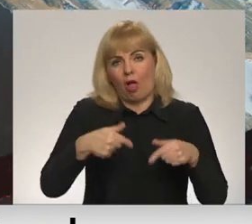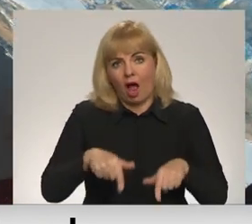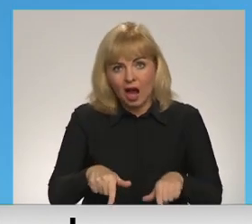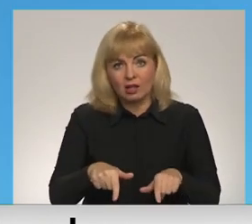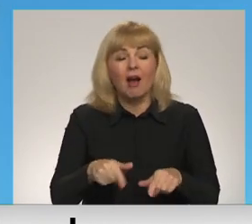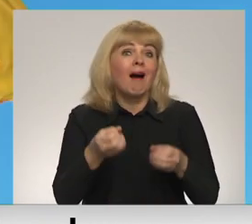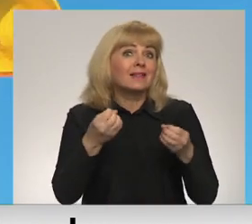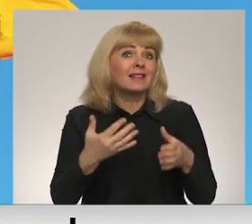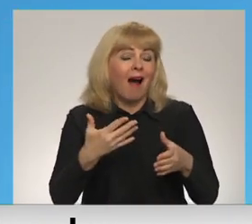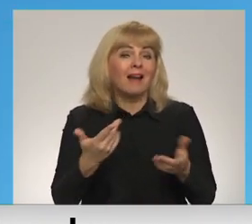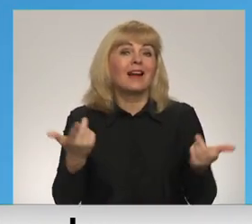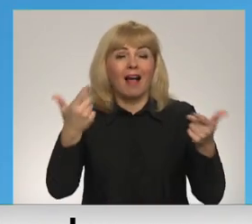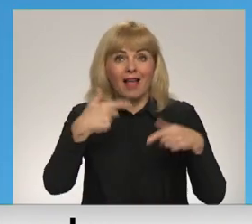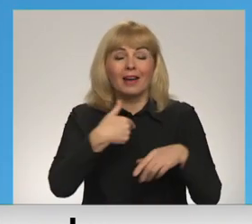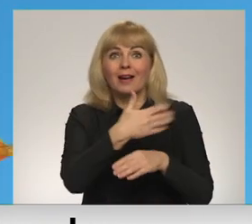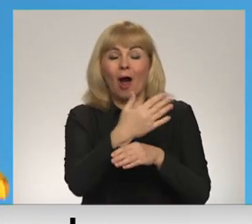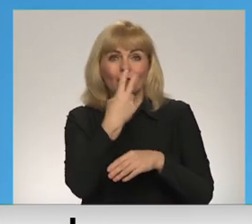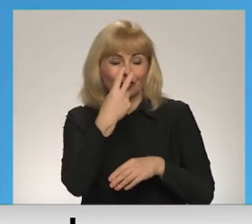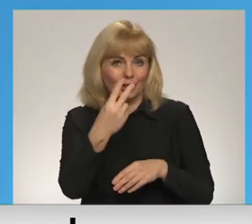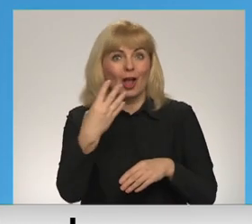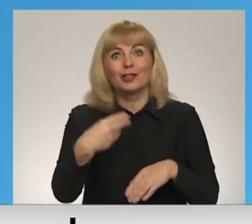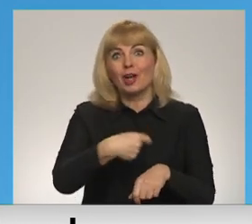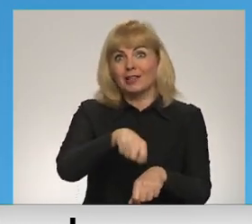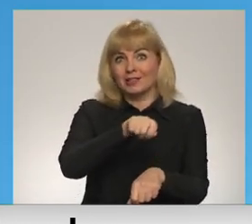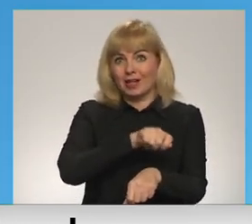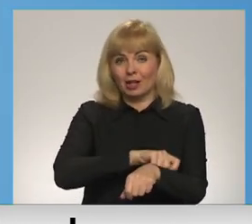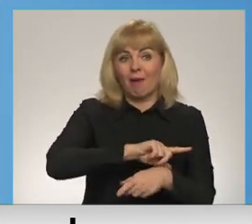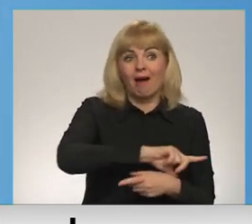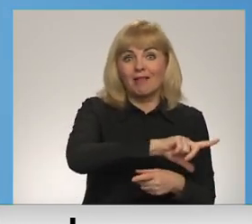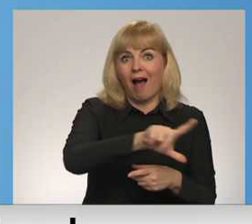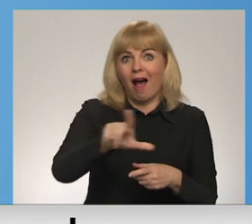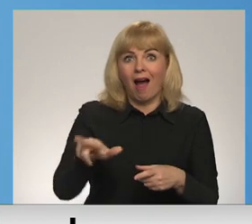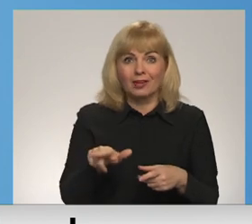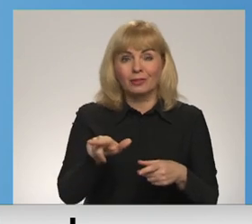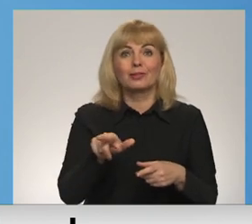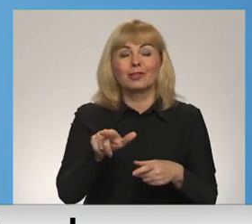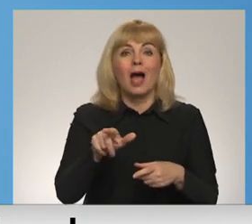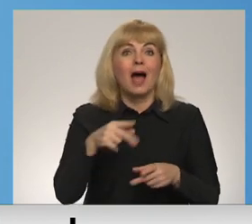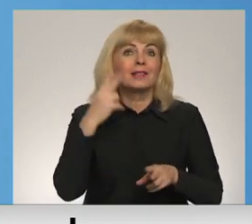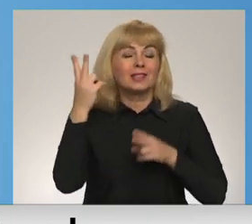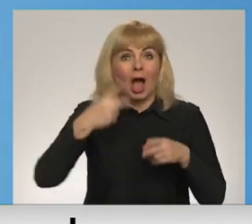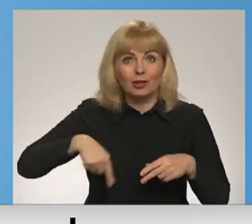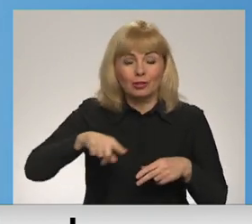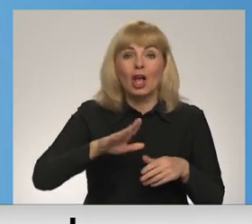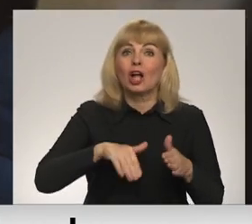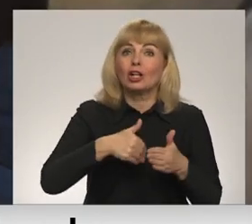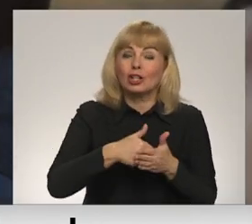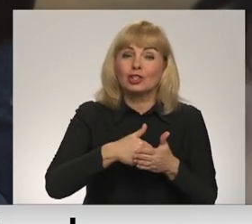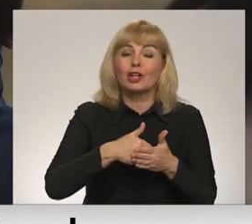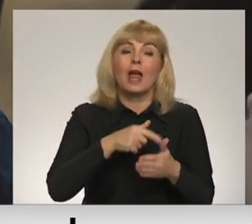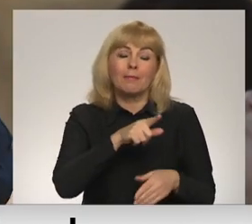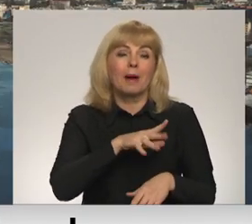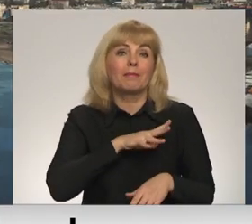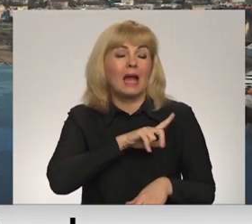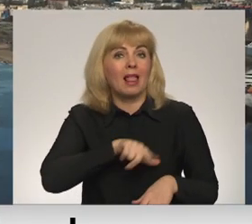Skaidrā laikā karogu var saskatīt 40 km rādijusā ap zāķu salu līdz šim tornī plīvoja Latvijas karogs neatkarības